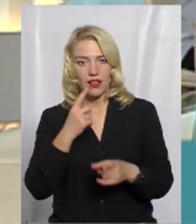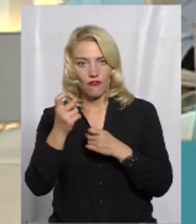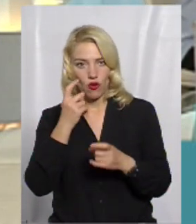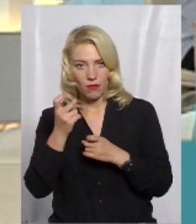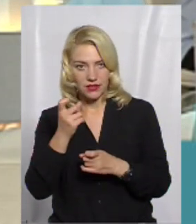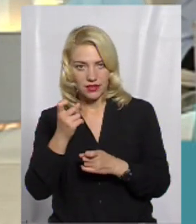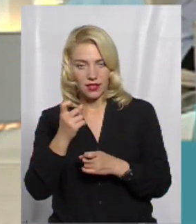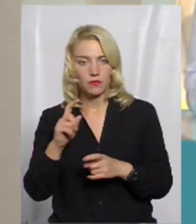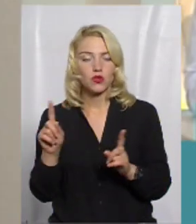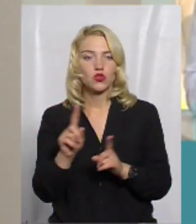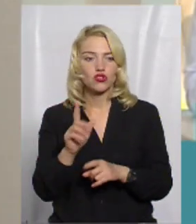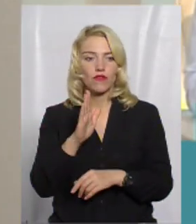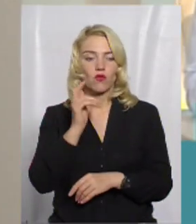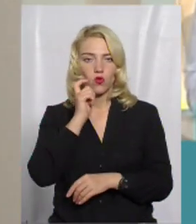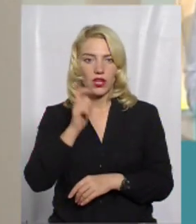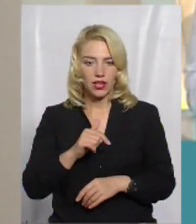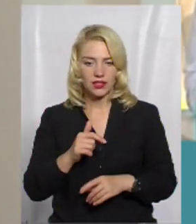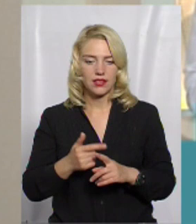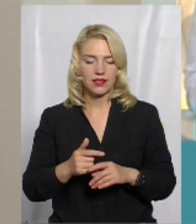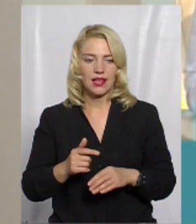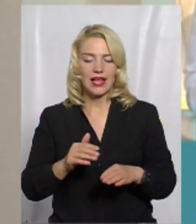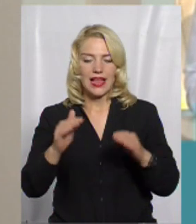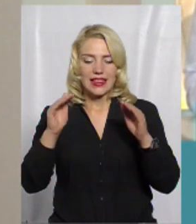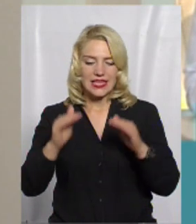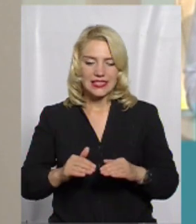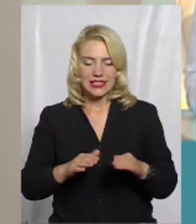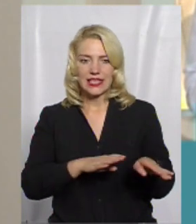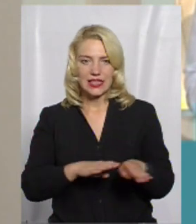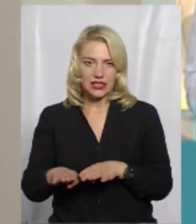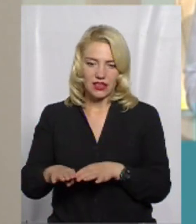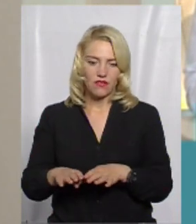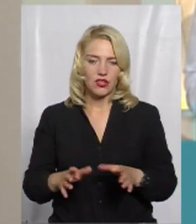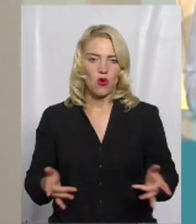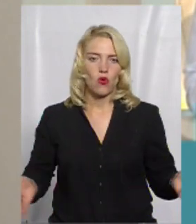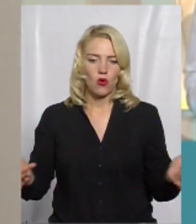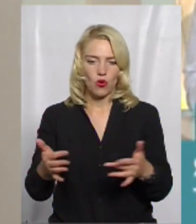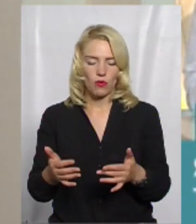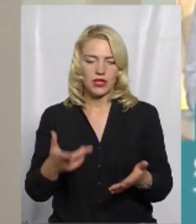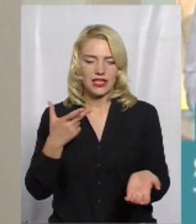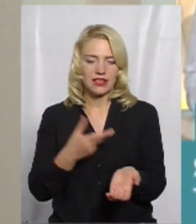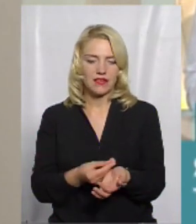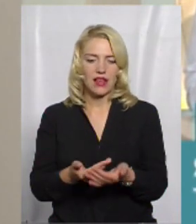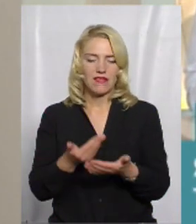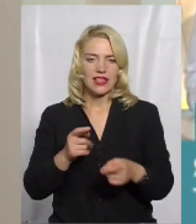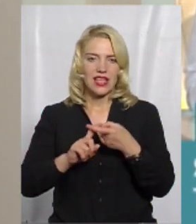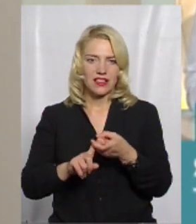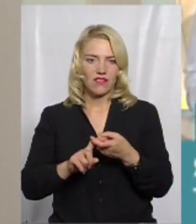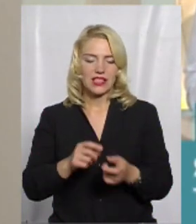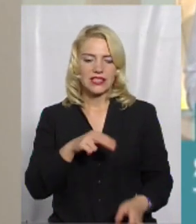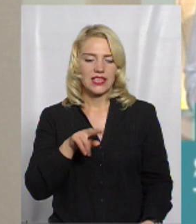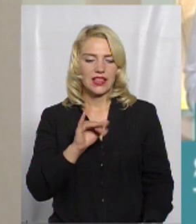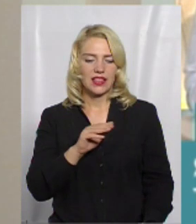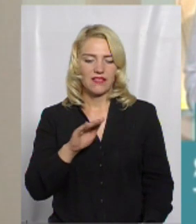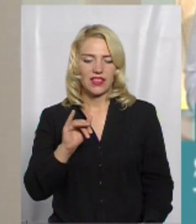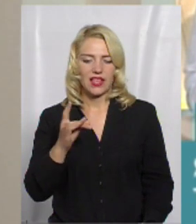що в Україні вкрай низький рівень охоплення щепленням від інфекції, від дифтерії, вакциновані